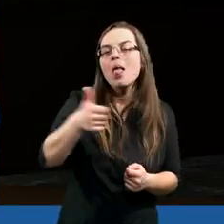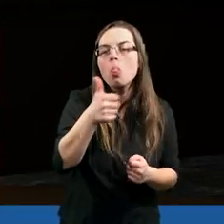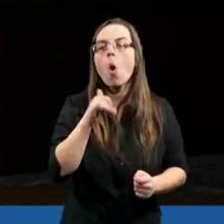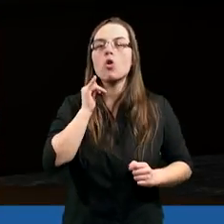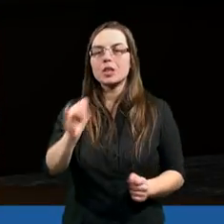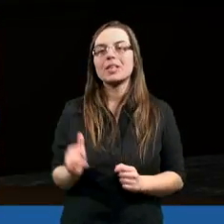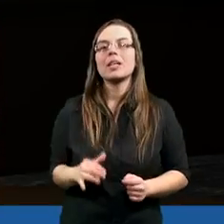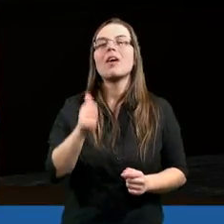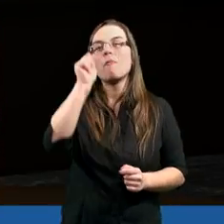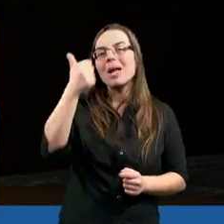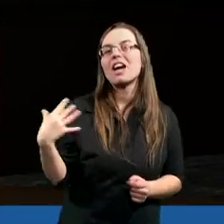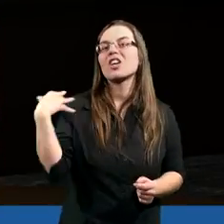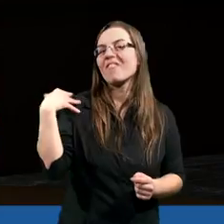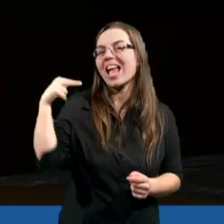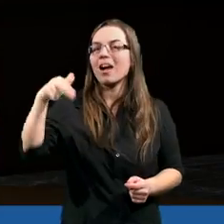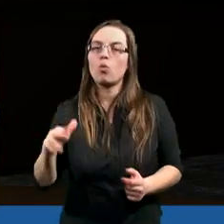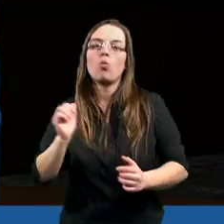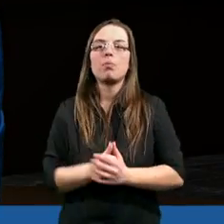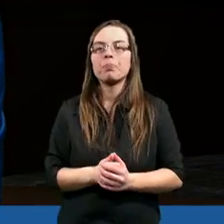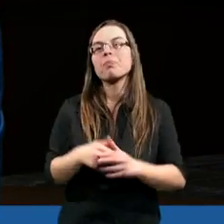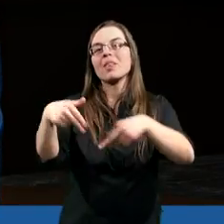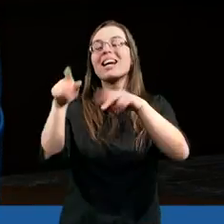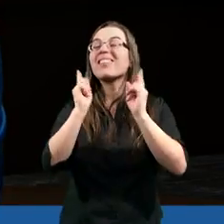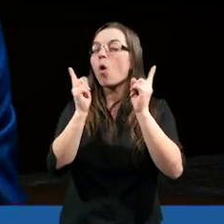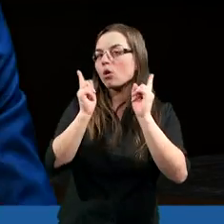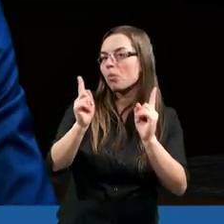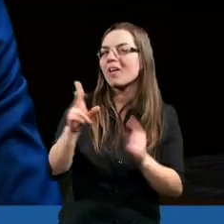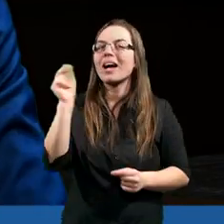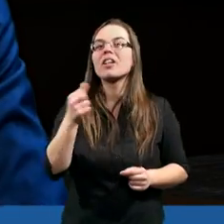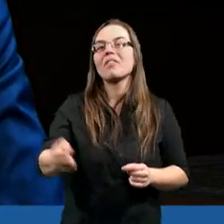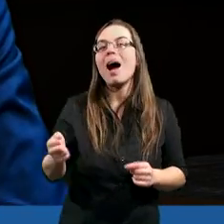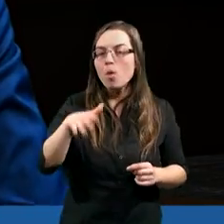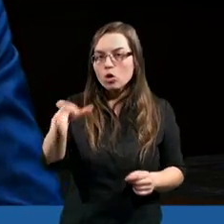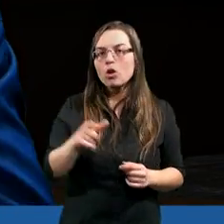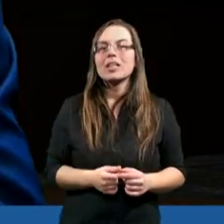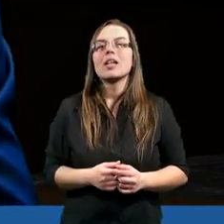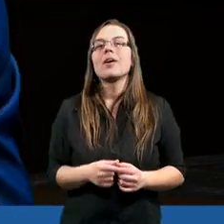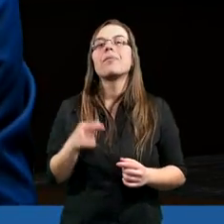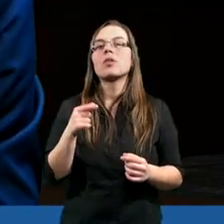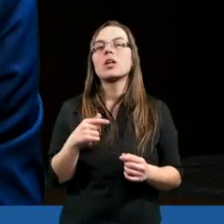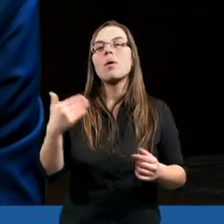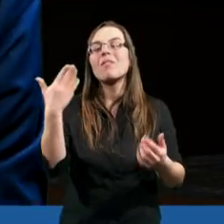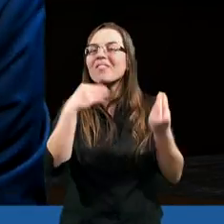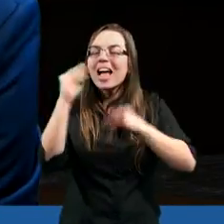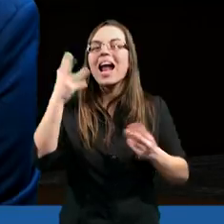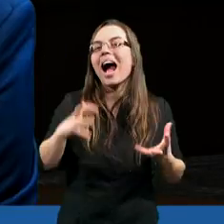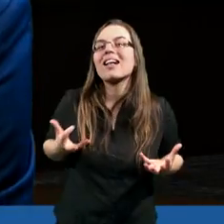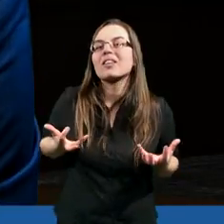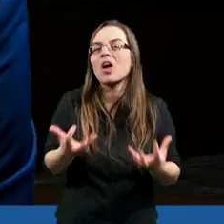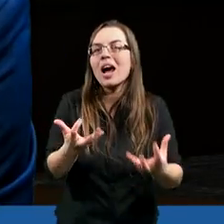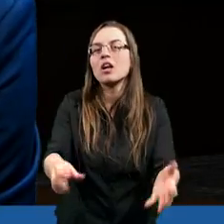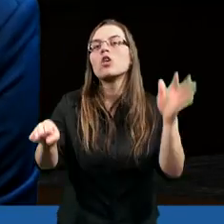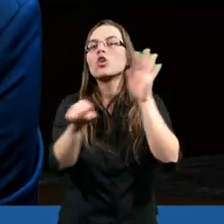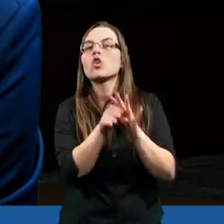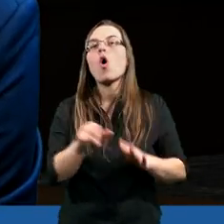jedności w pierwszym wieku? Zwróćmy uwagę, że na początku przecież była wielka niechęć